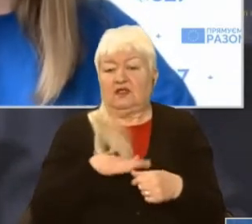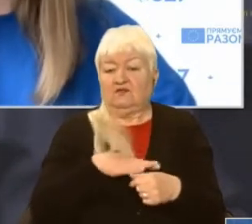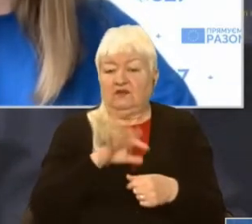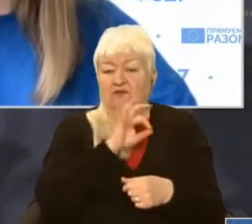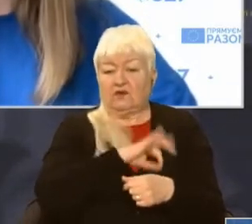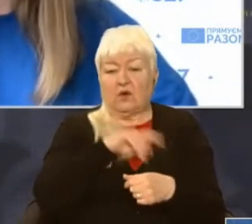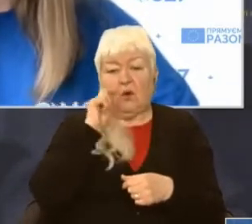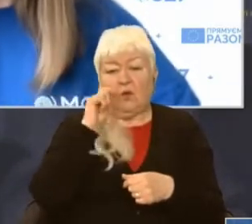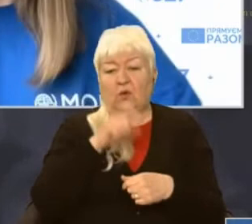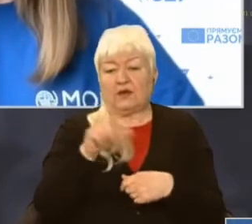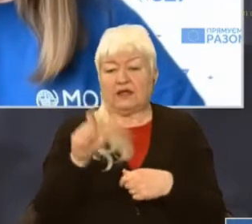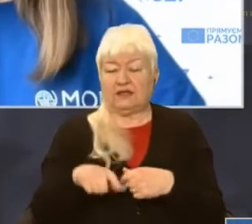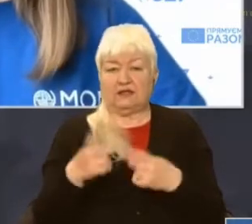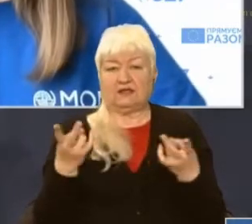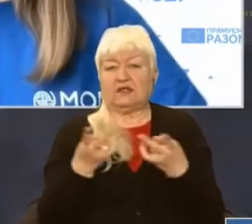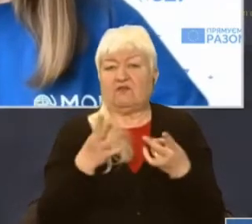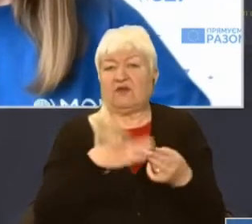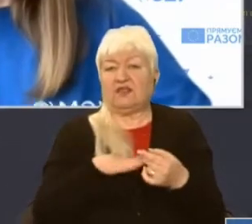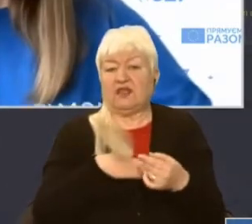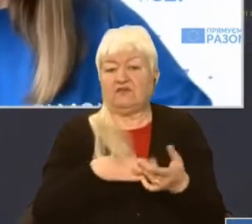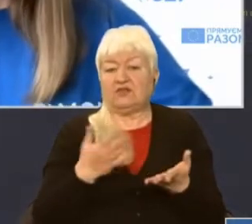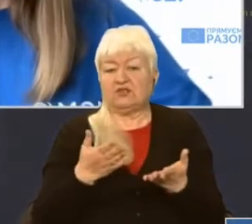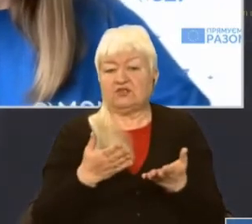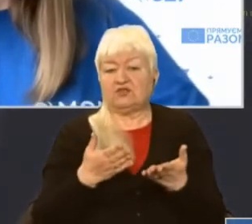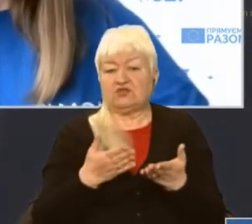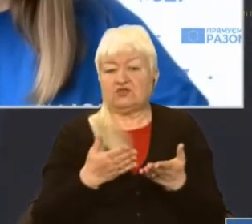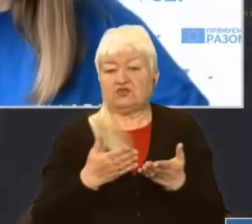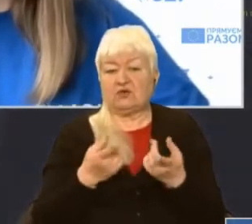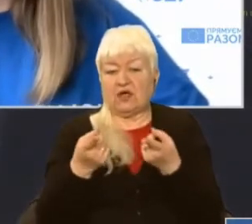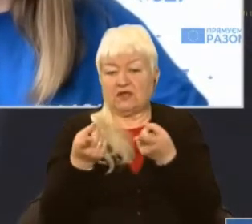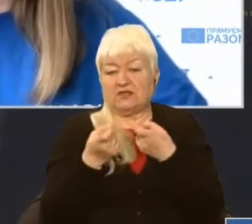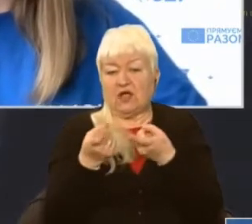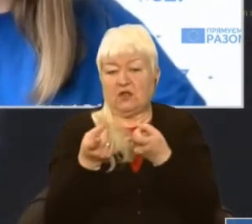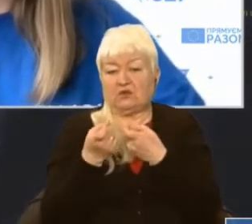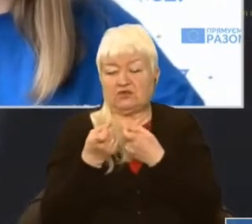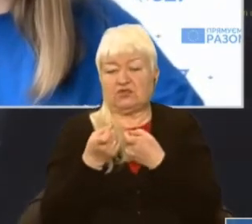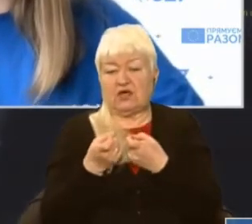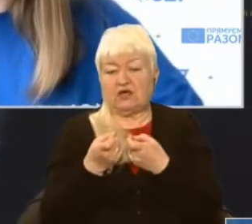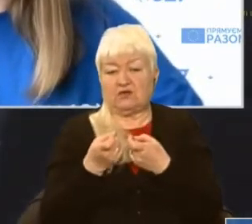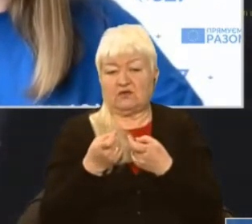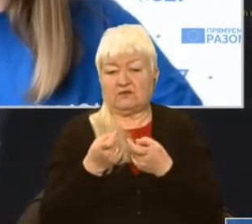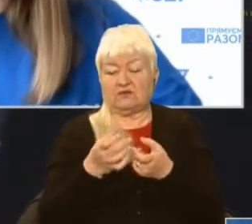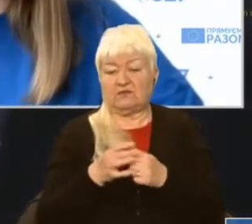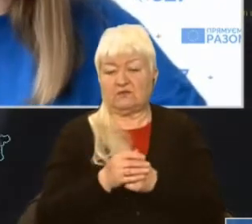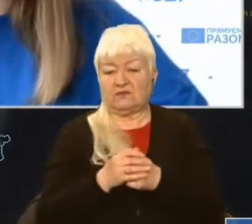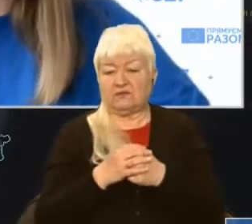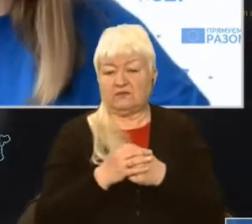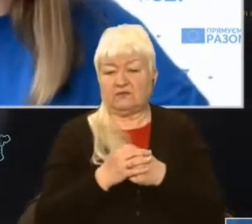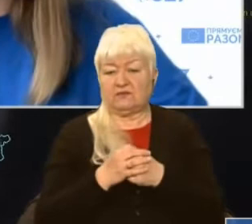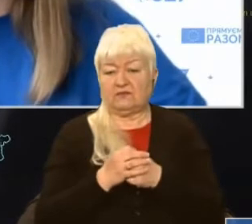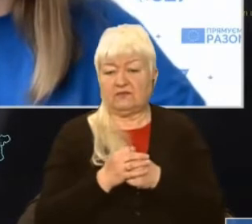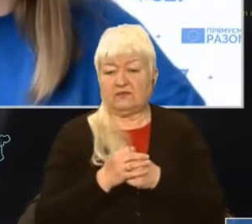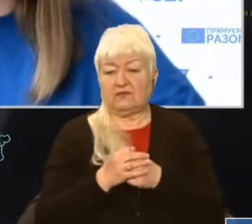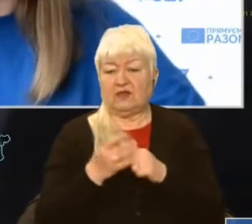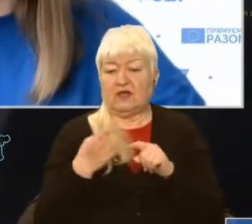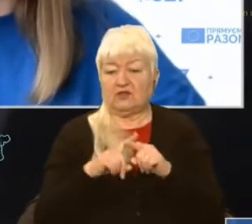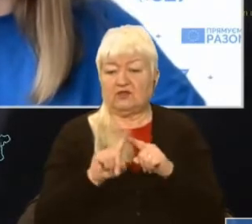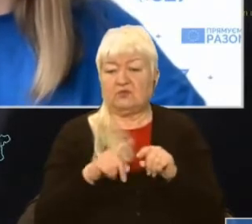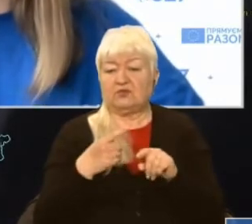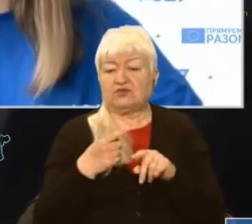використовують українців, навіщо ці торгівці людьми залучають в свої структури, не знаю, наші